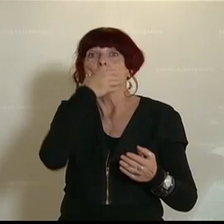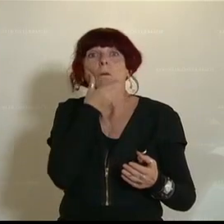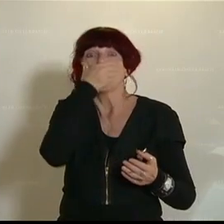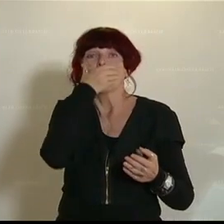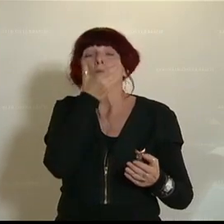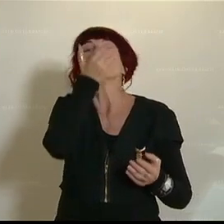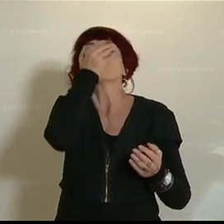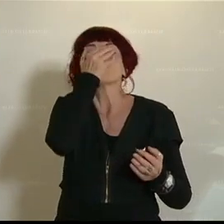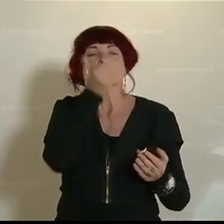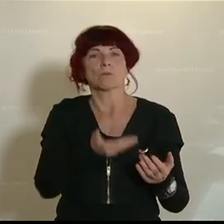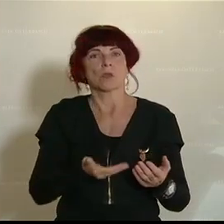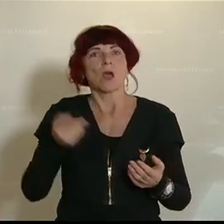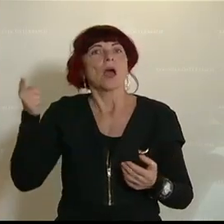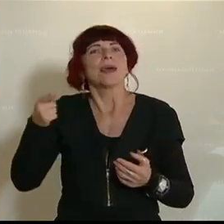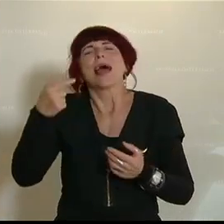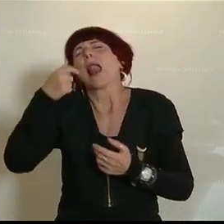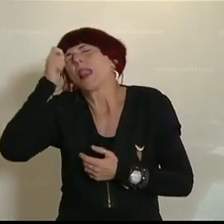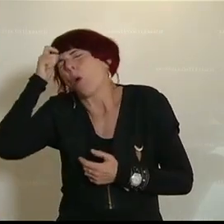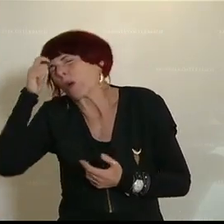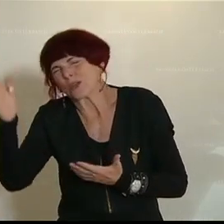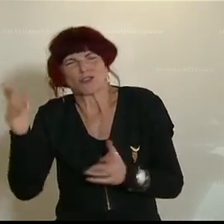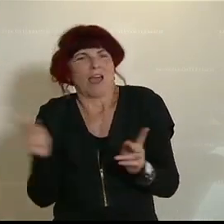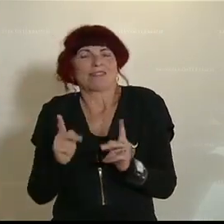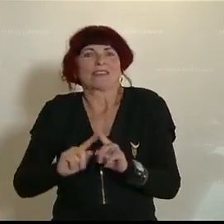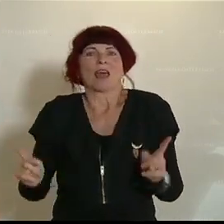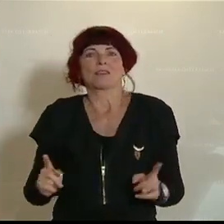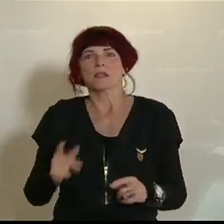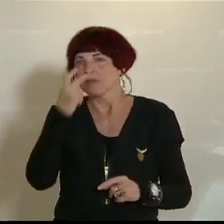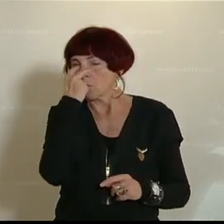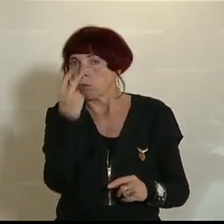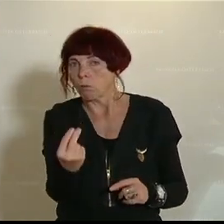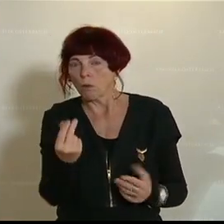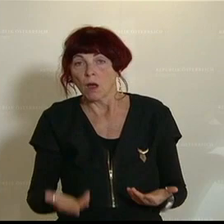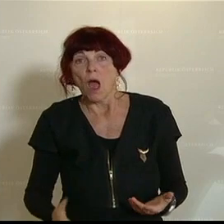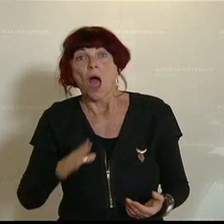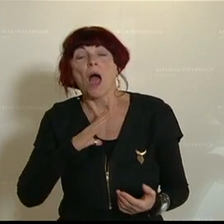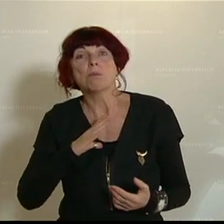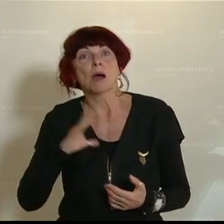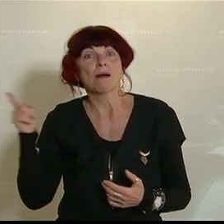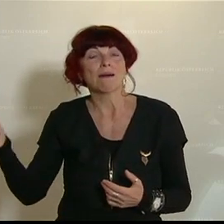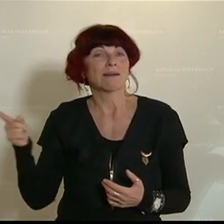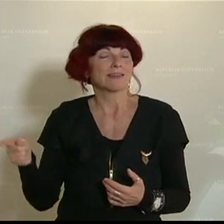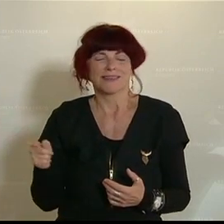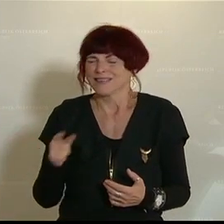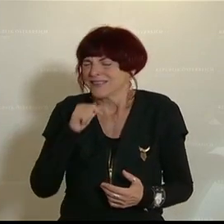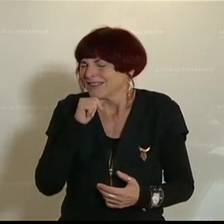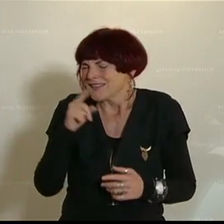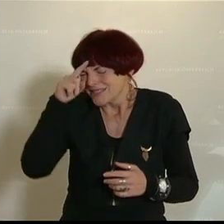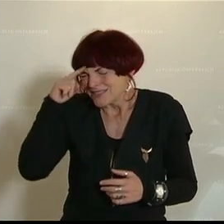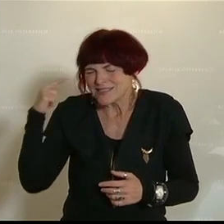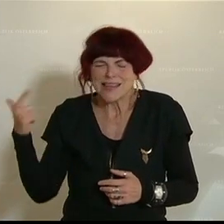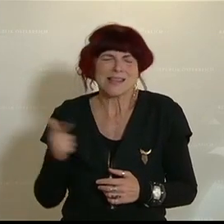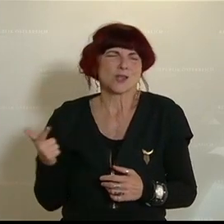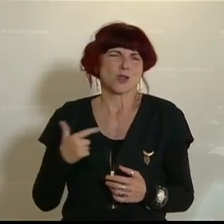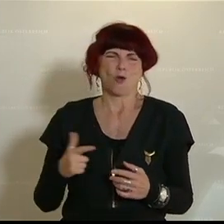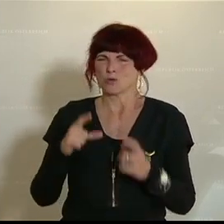ich meine, ist ja logisch, bei denen geht es ja gar nicht anders. Aber das ist völliges Plagiat, das einfach sinnlos ist und